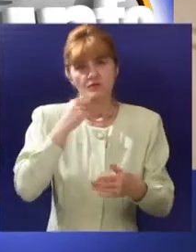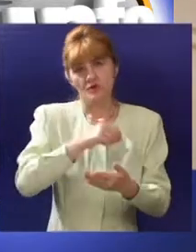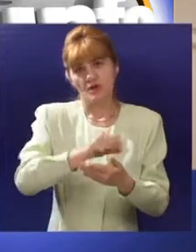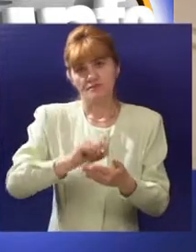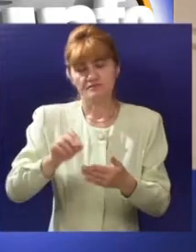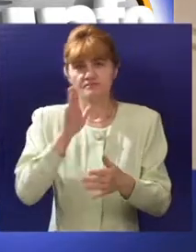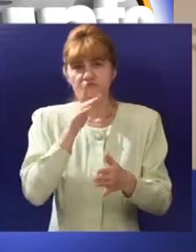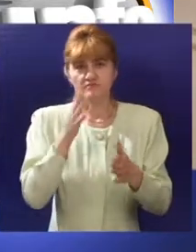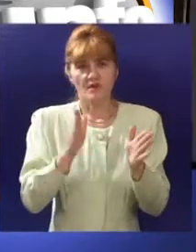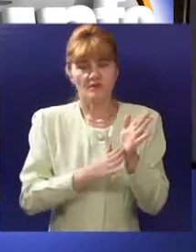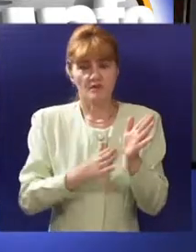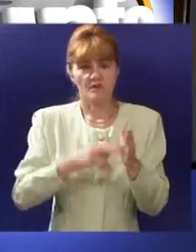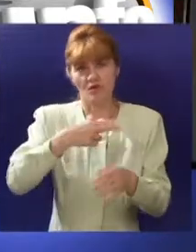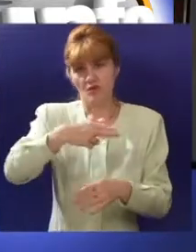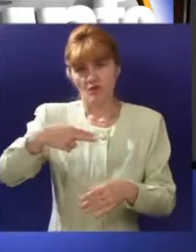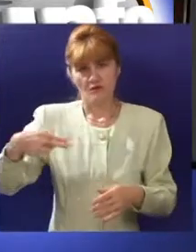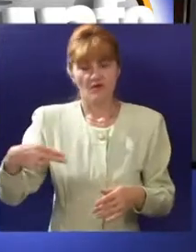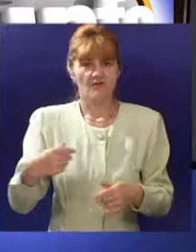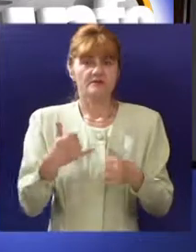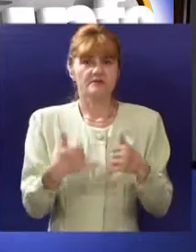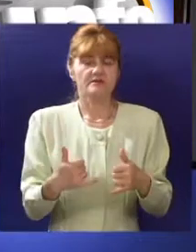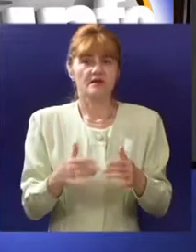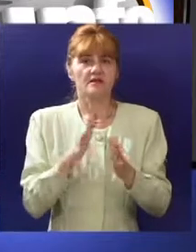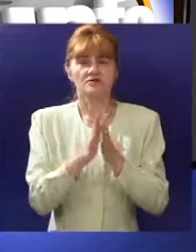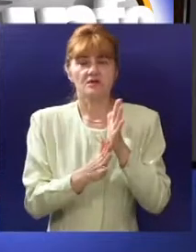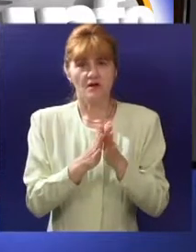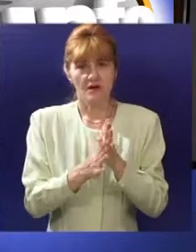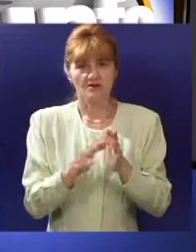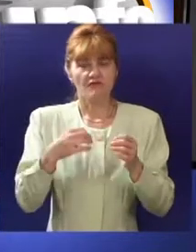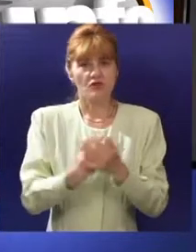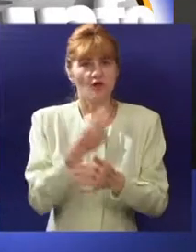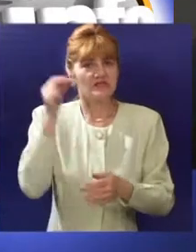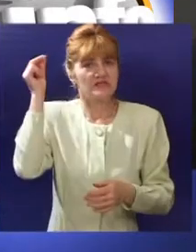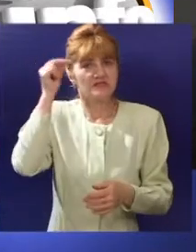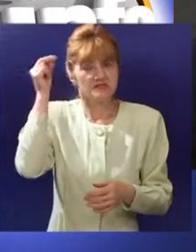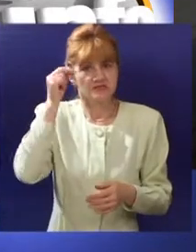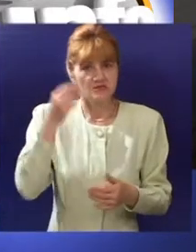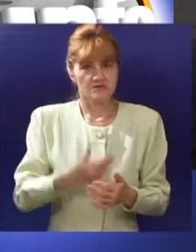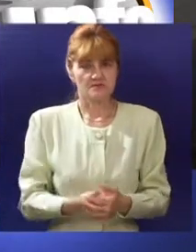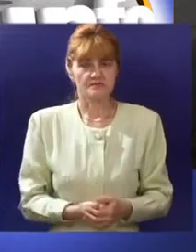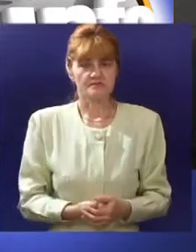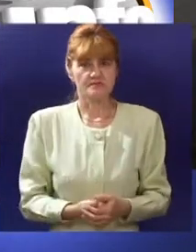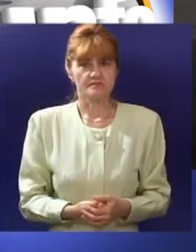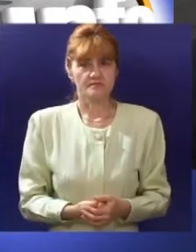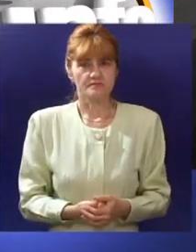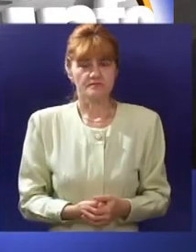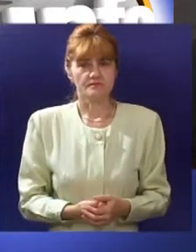porazum između dve komore Današnji susreti su poslužili za razmenu novih iskustava između predstavnika dve komore